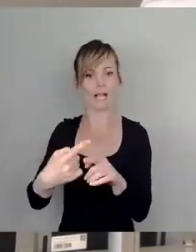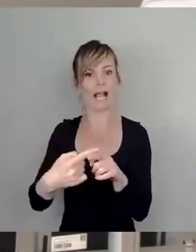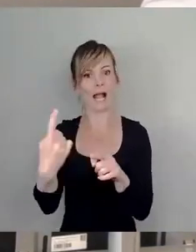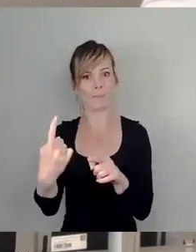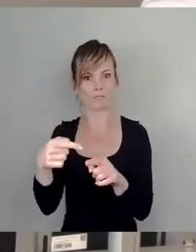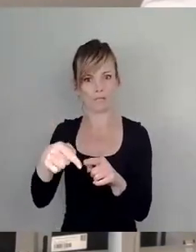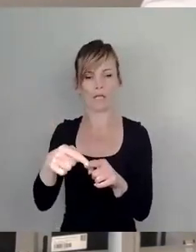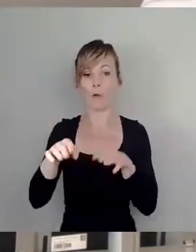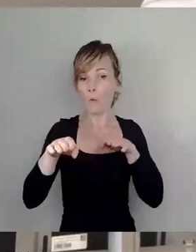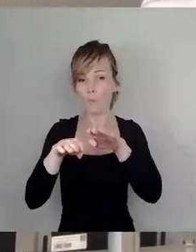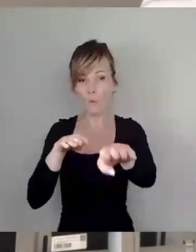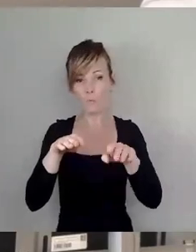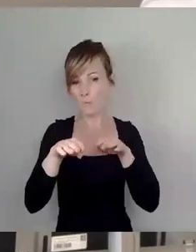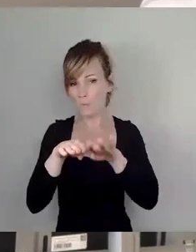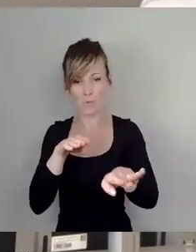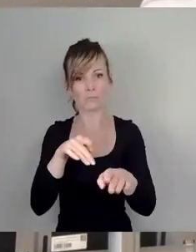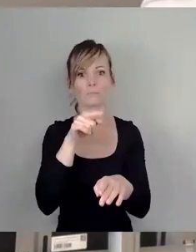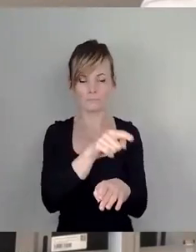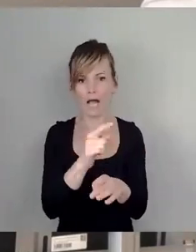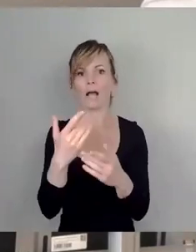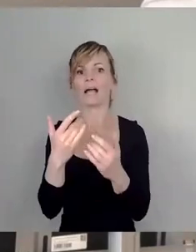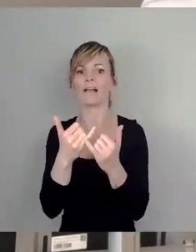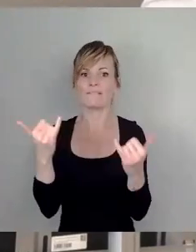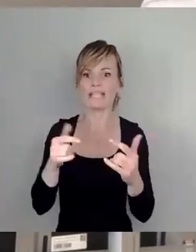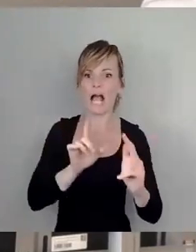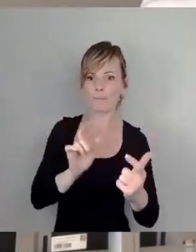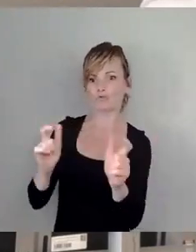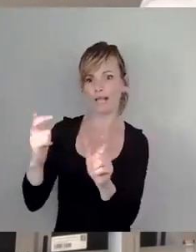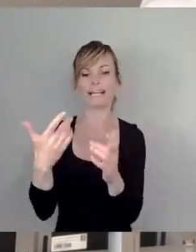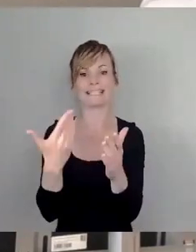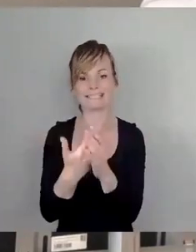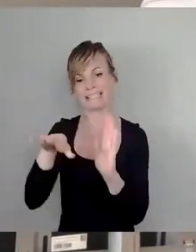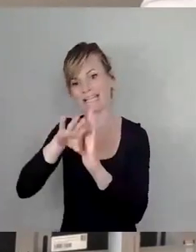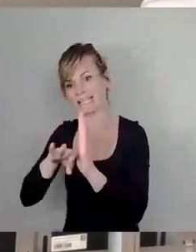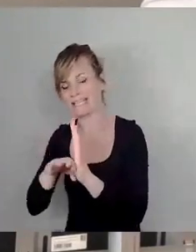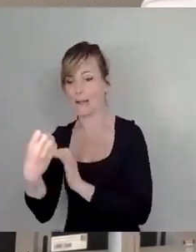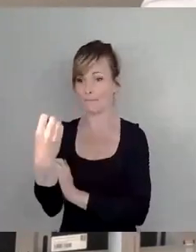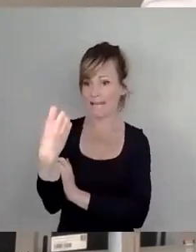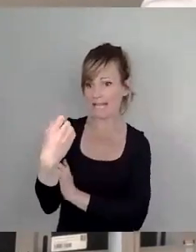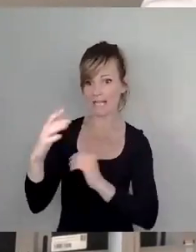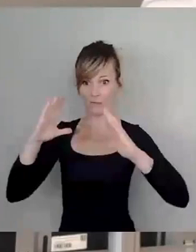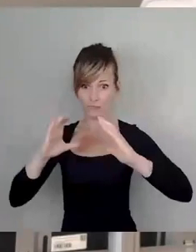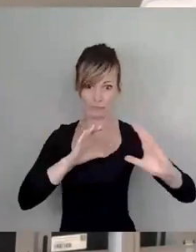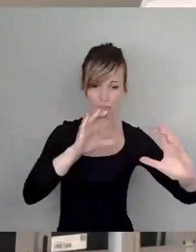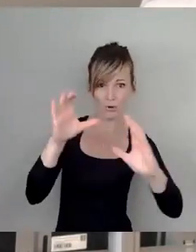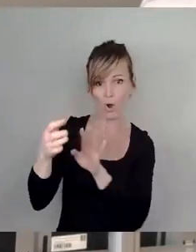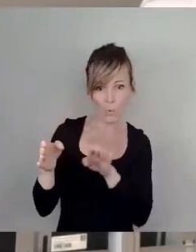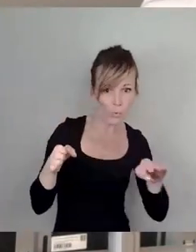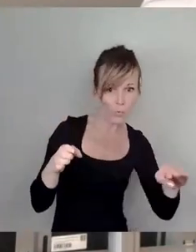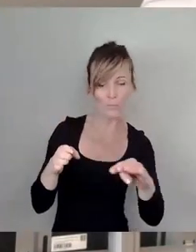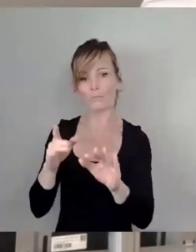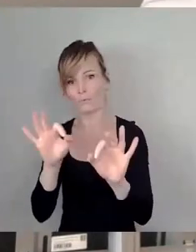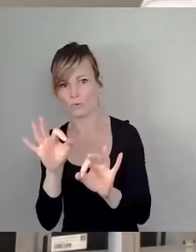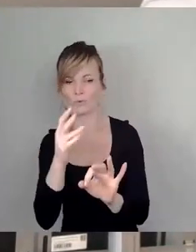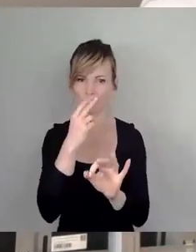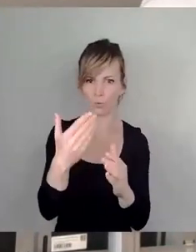Dann ist in dieser Richtlinie beschrieben, wie Sie das absperren müssen. Da blinkt, da werden dicke Dinger hingestellt, wo das der Rumpf ja ganz gewaltig ist. Und da